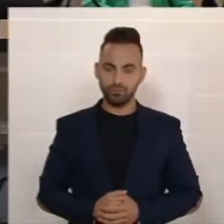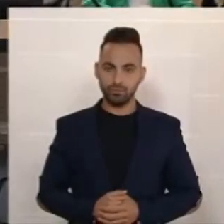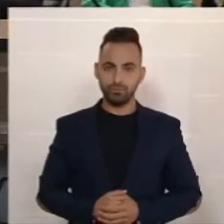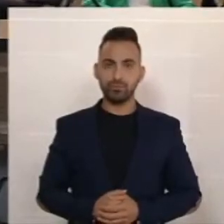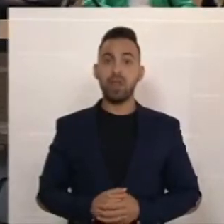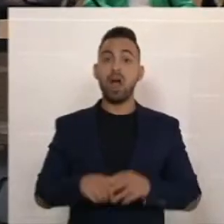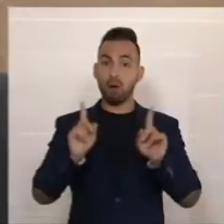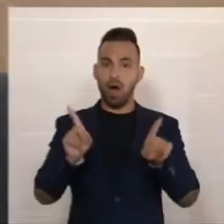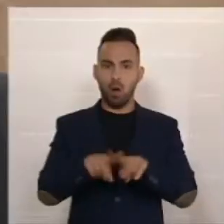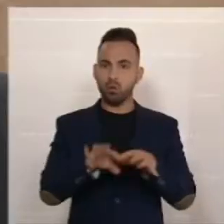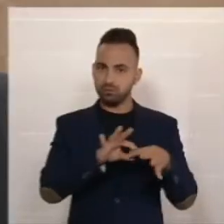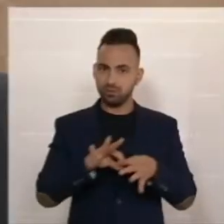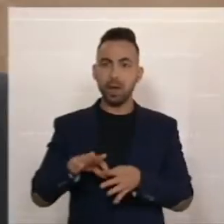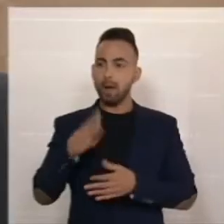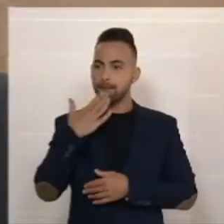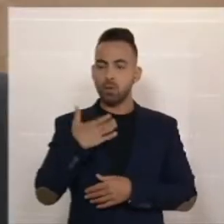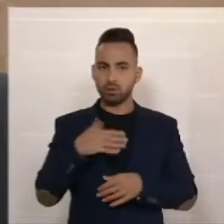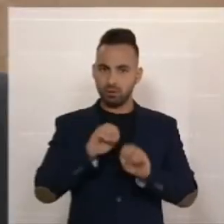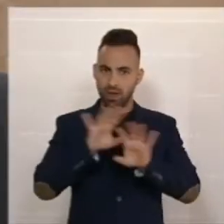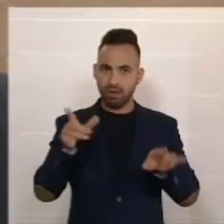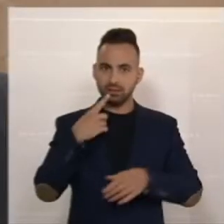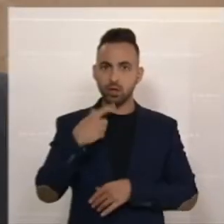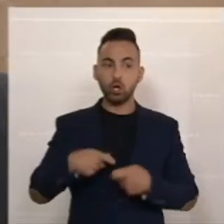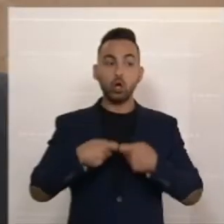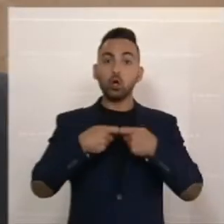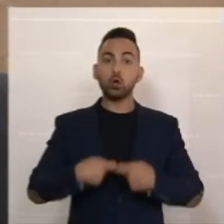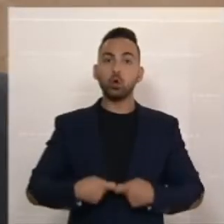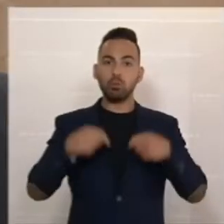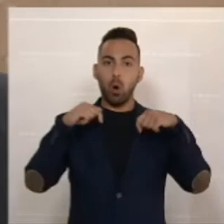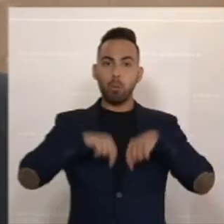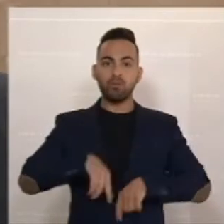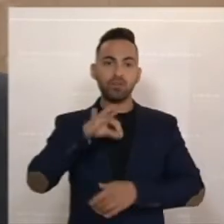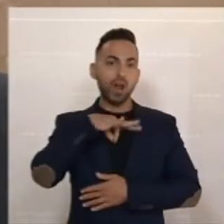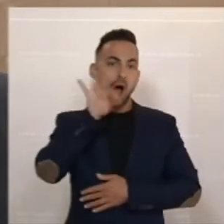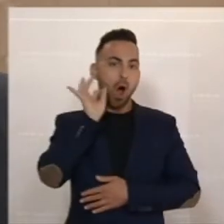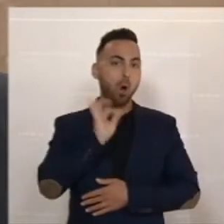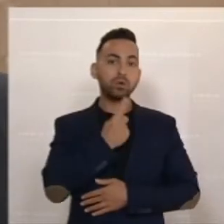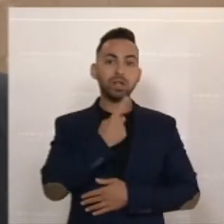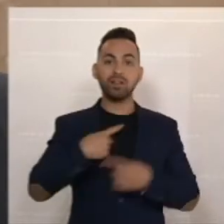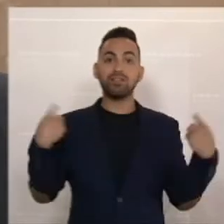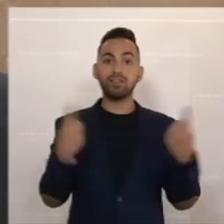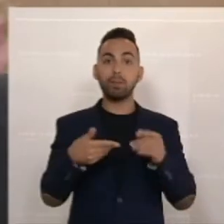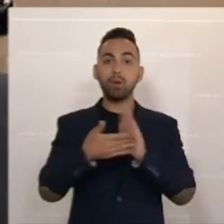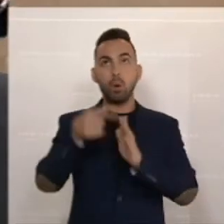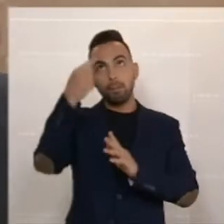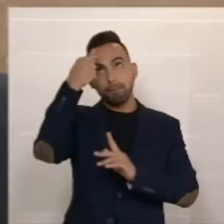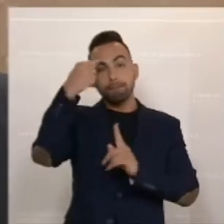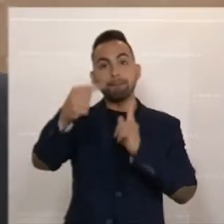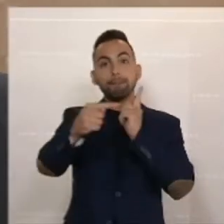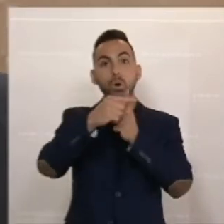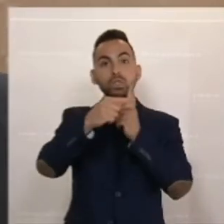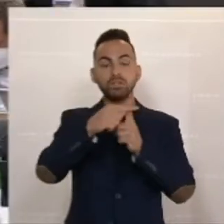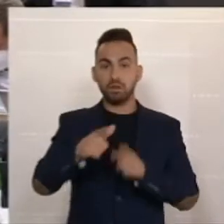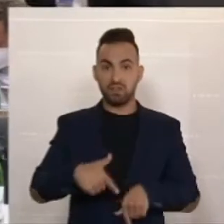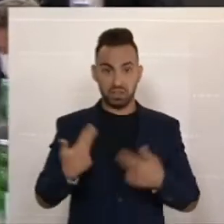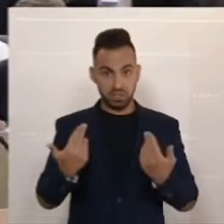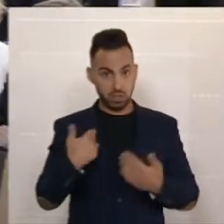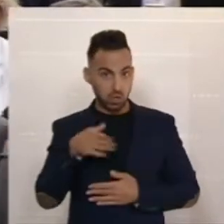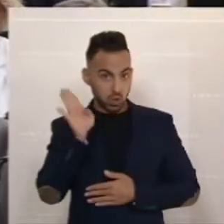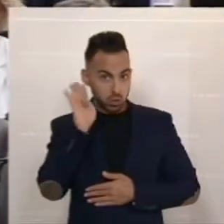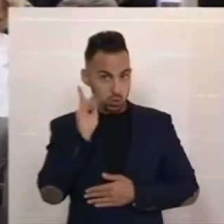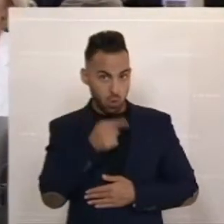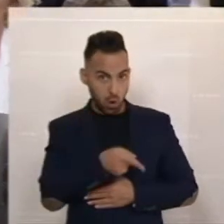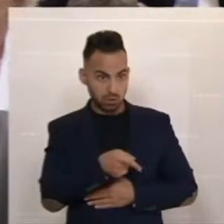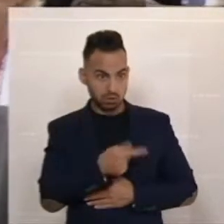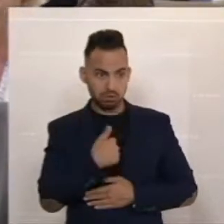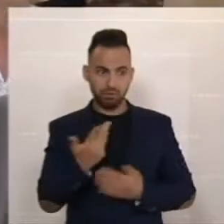Aber auch da will ich nicht undifferenziert sein. Die Frau Klubobfrau hat gesagt, wir brauchen Zuversicht. Nun, wenn ich Ihnen zuhöre, dann